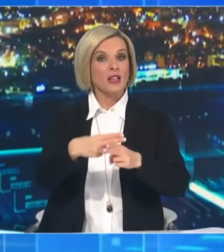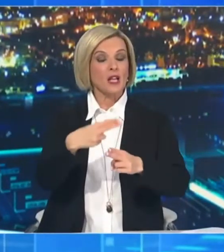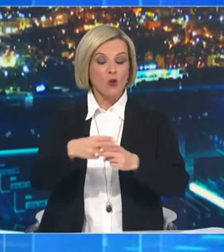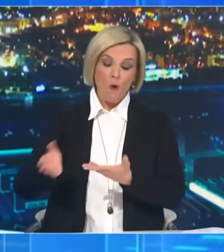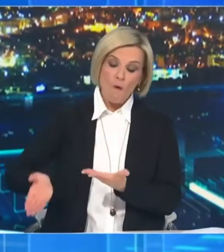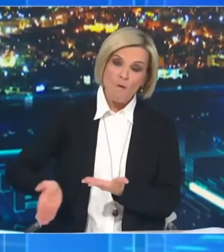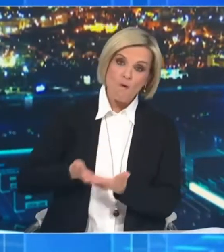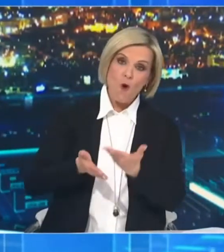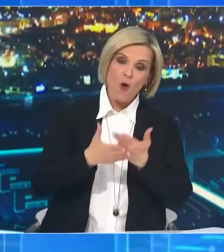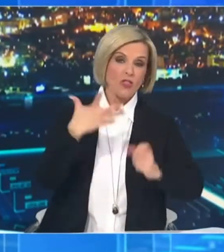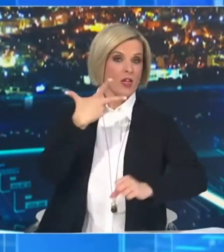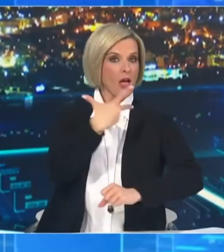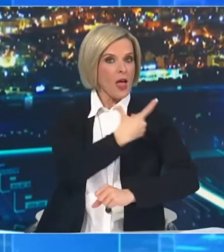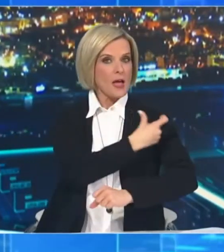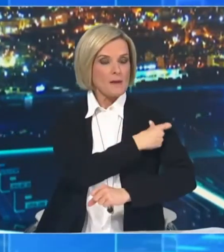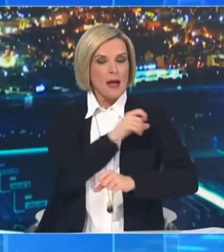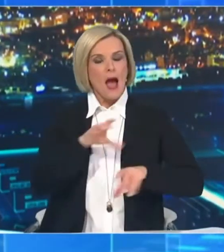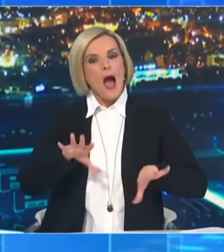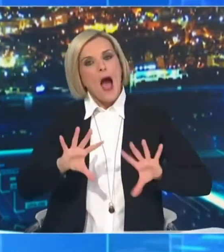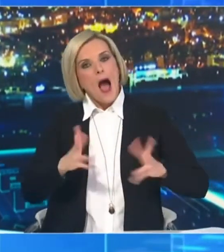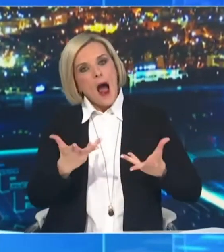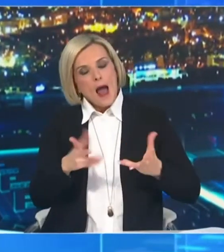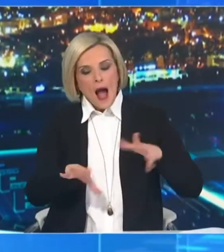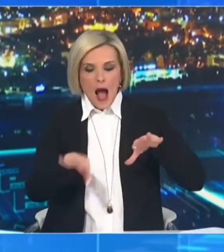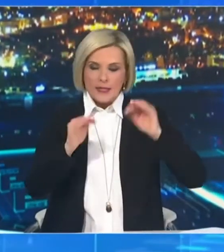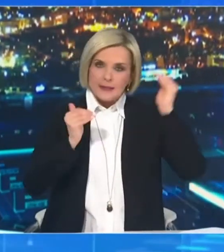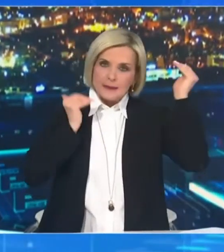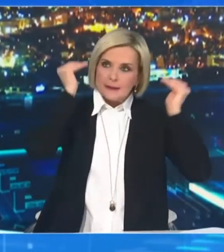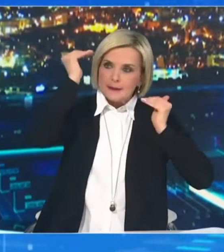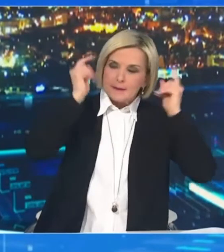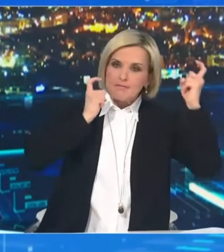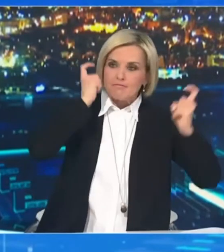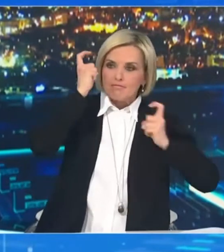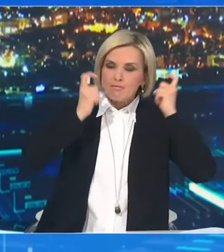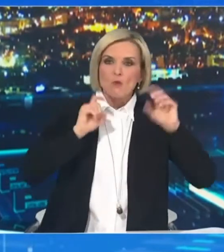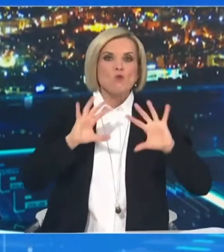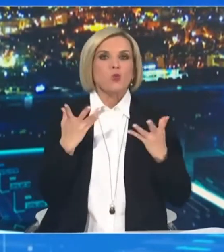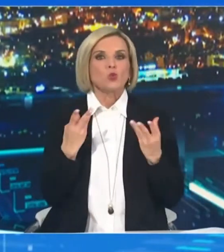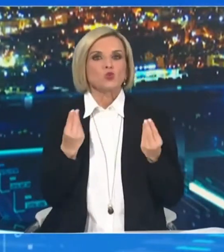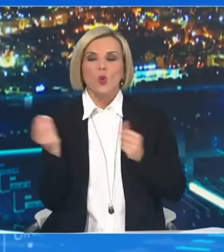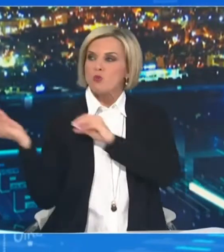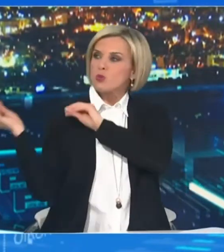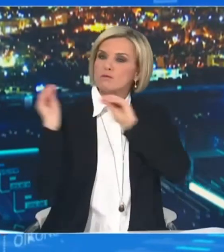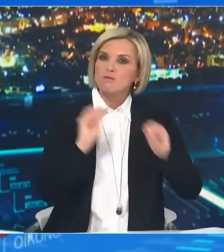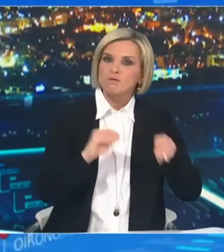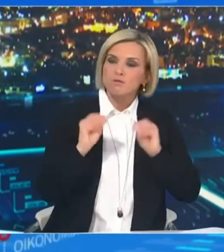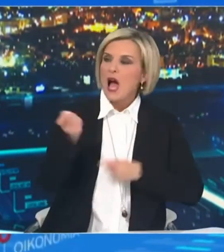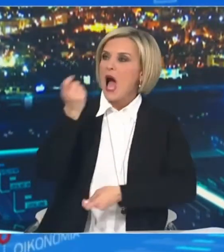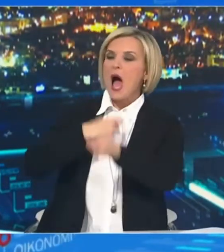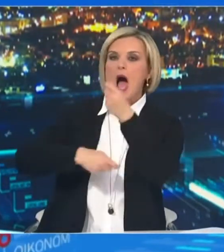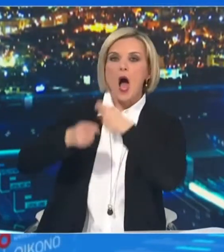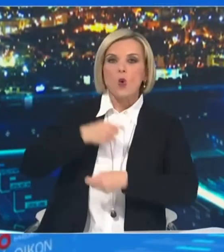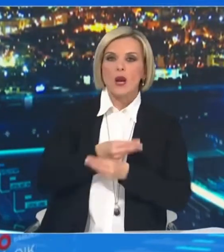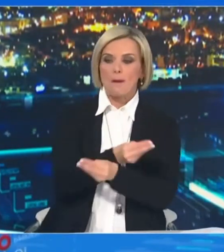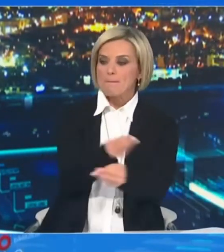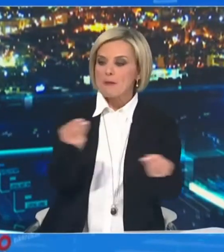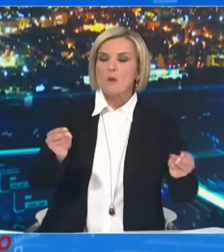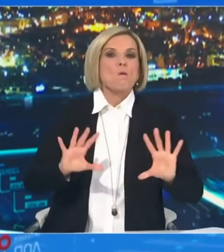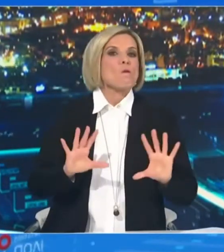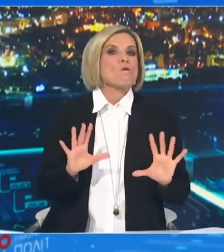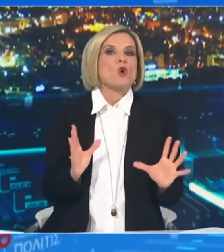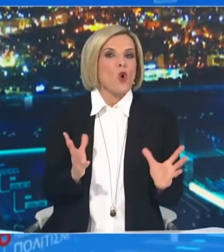άρχισαν οι προβληματισμοί σχετικά και με την προμήθεια των εμβολίων αλλά και με τη διαθεσιμότητα.